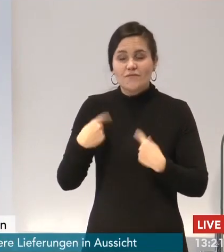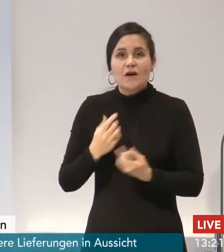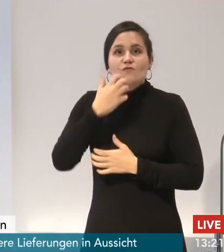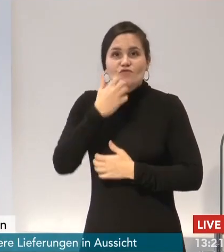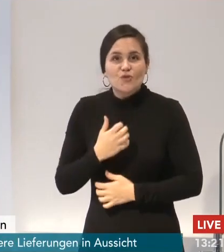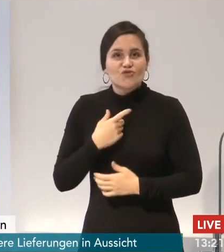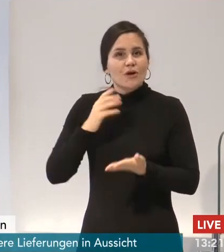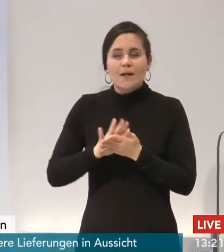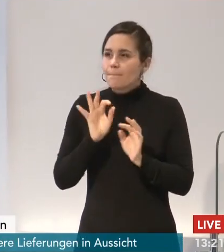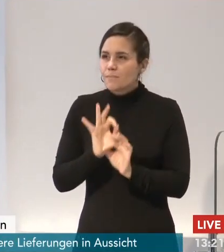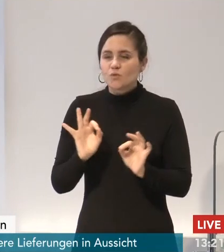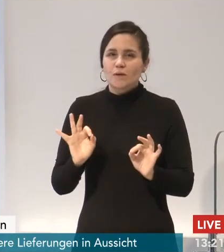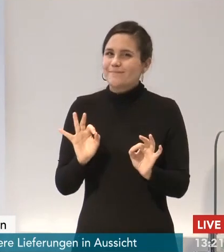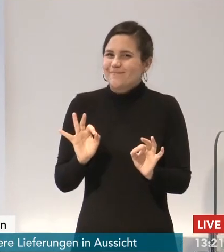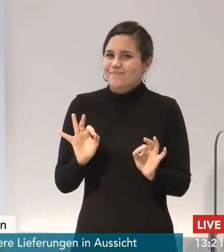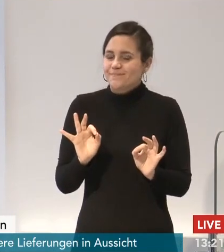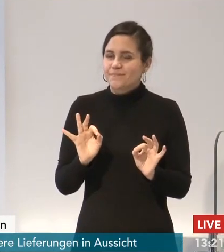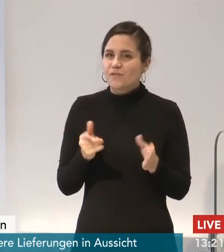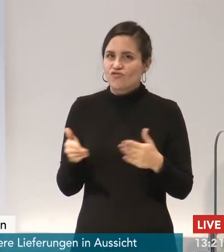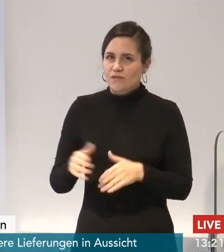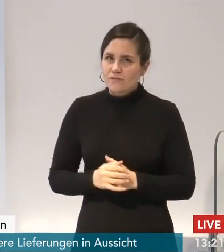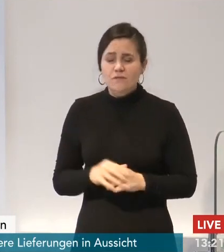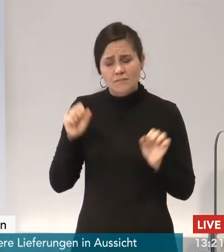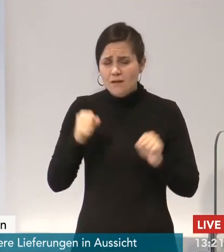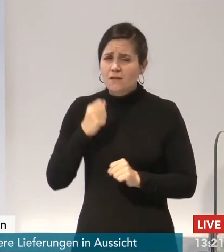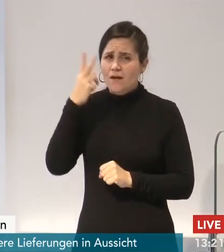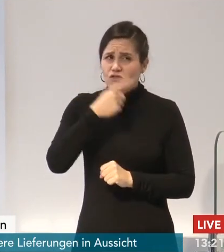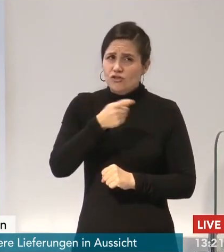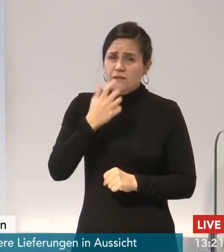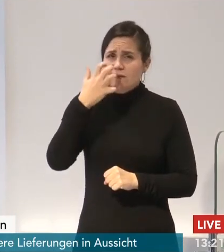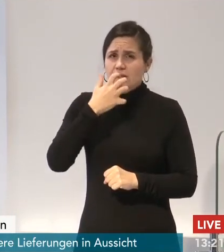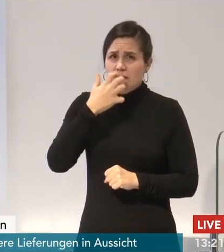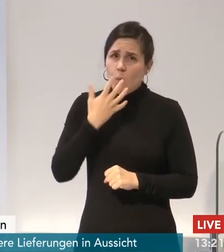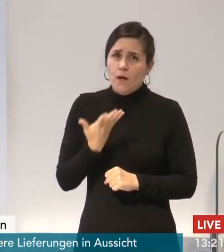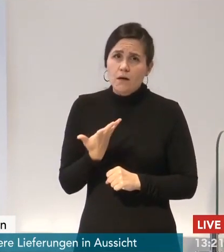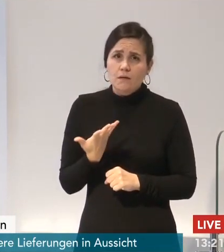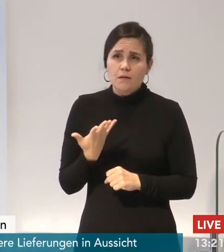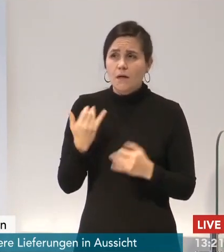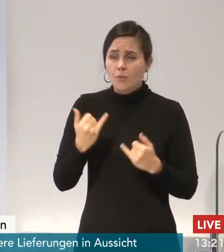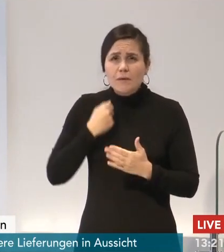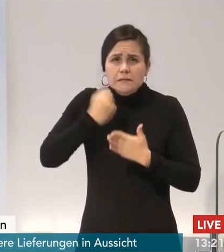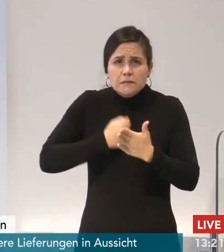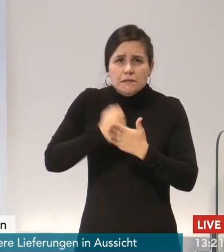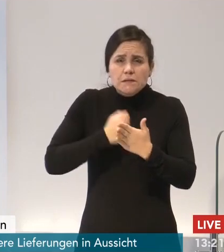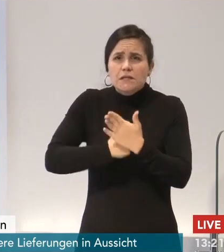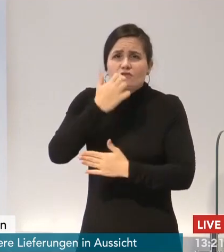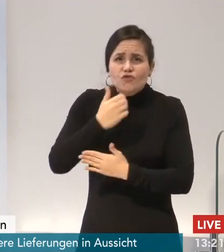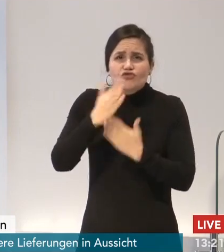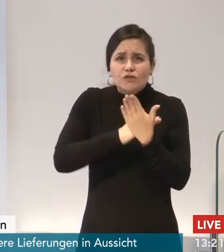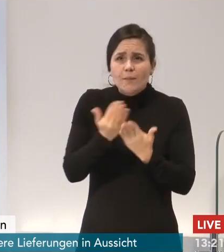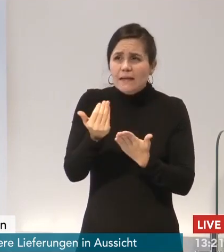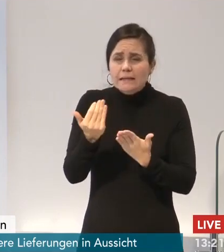ich kann den Ärger der Menschen verstehen, die derzeit darum kämpfen, einen Termin für eine Impfung zu erhalten.